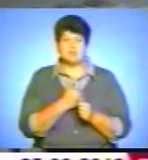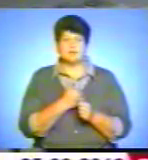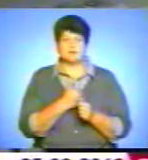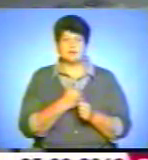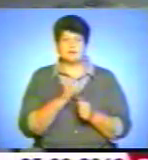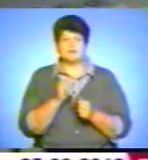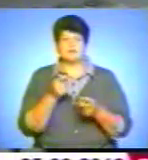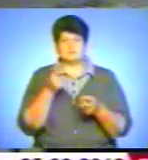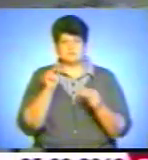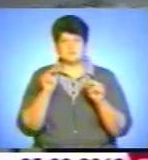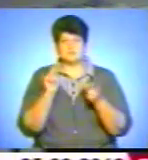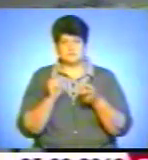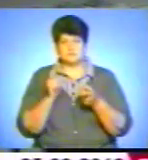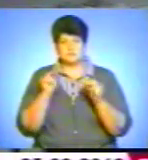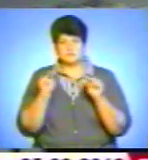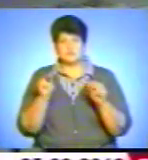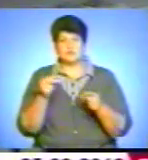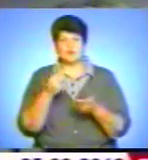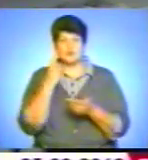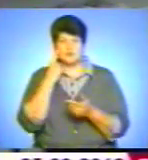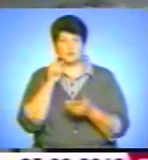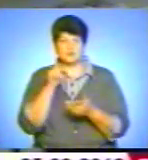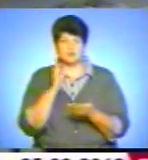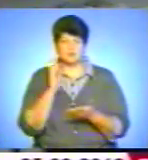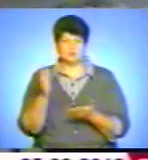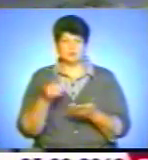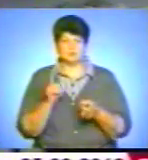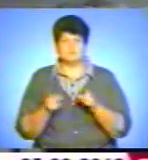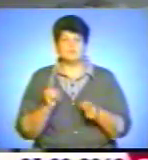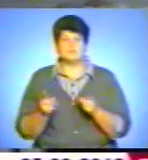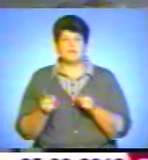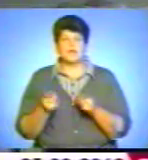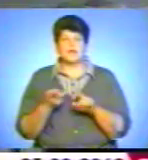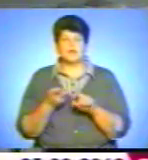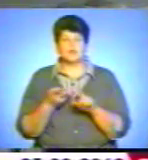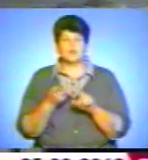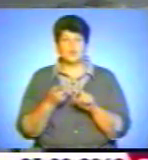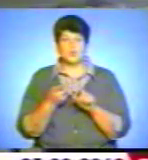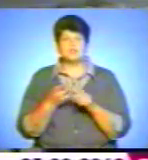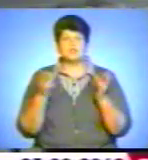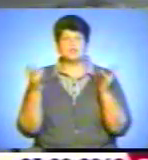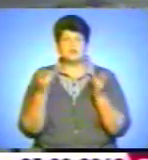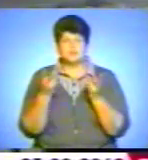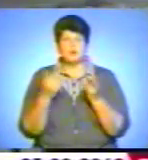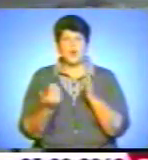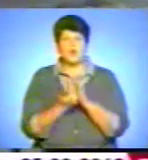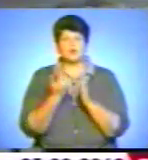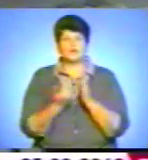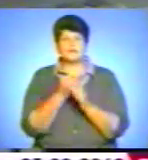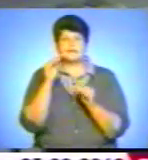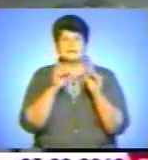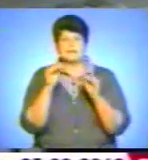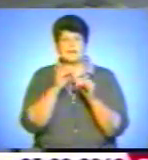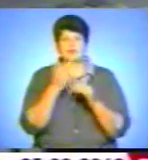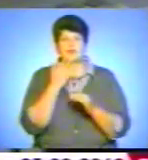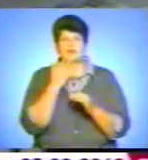реальною оцінкою того, що відбудеться. І друга шкала – чи потрібно оновити склад народних депутатів в